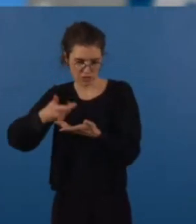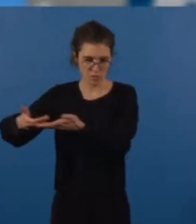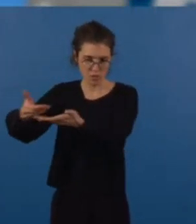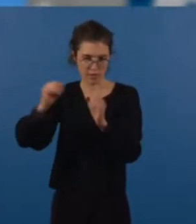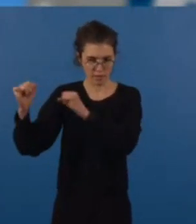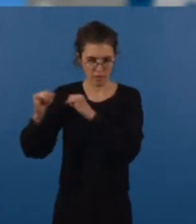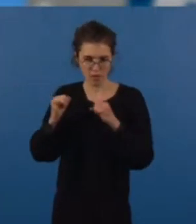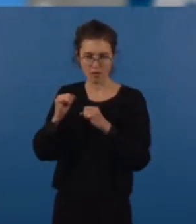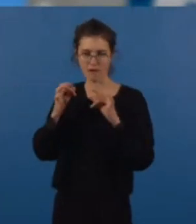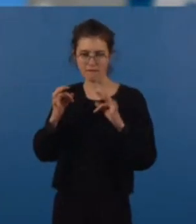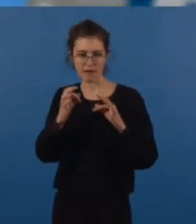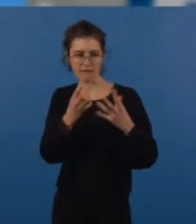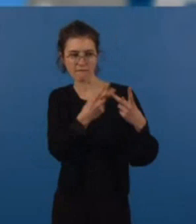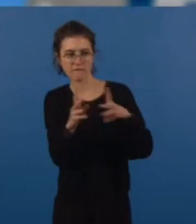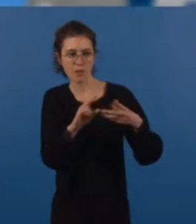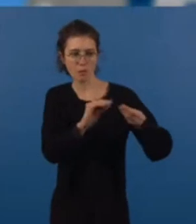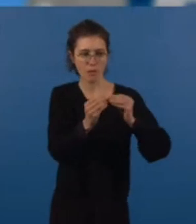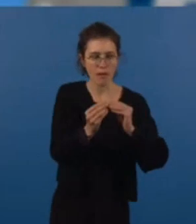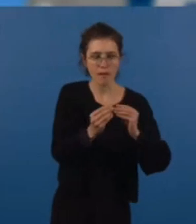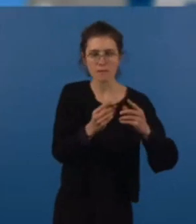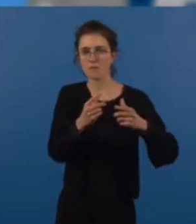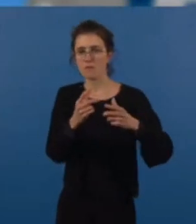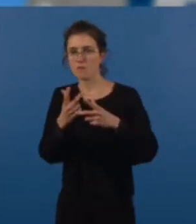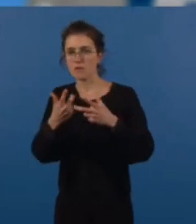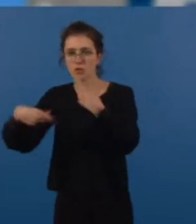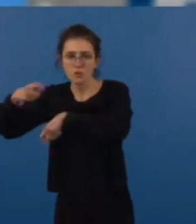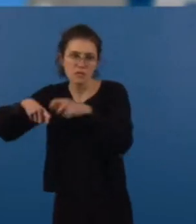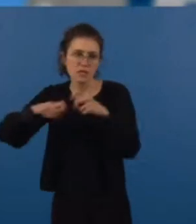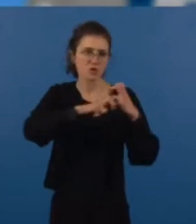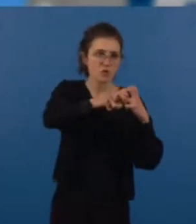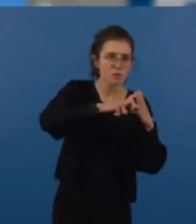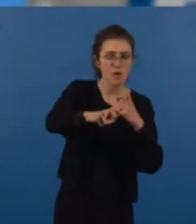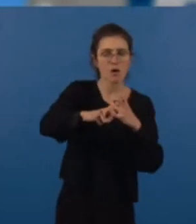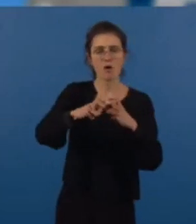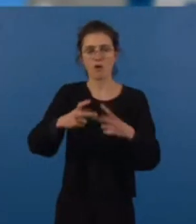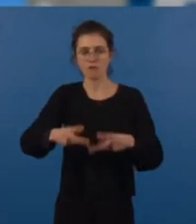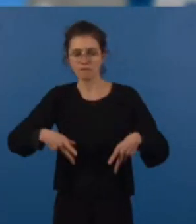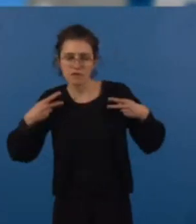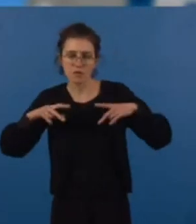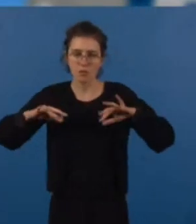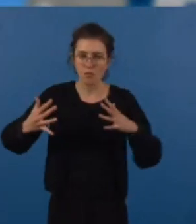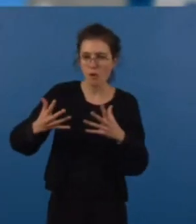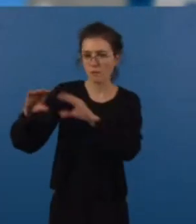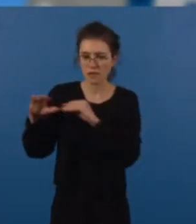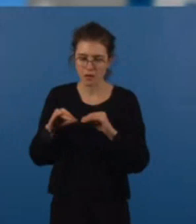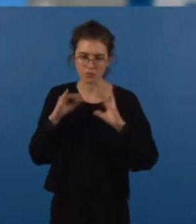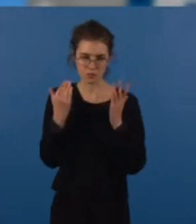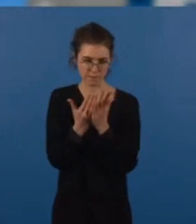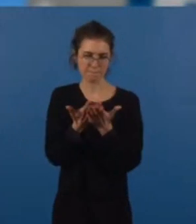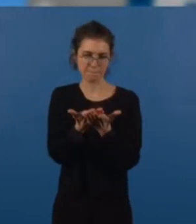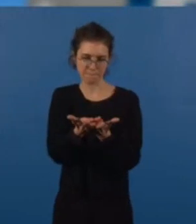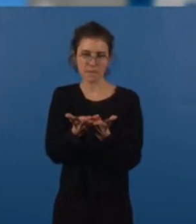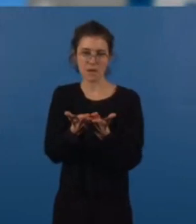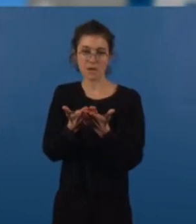matière d'aménagement économique, de transport, de cadre de vie et d'habitat. Ainsi, notre programme local de